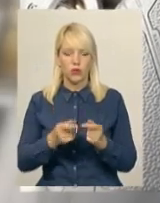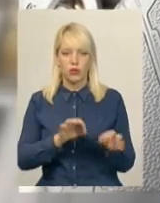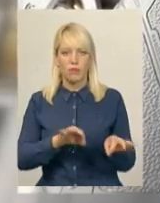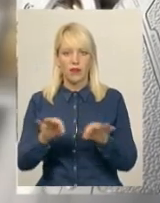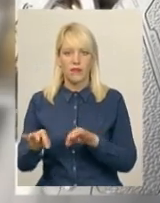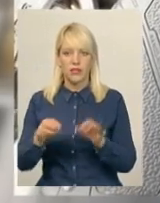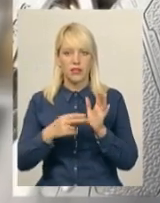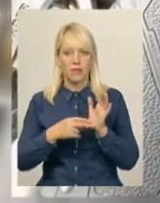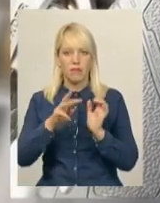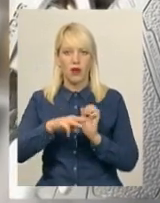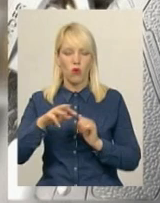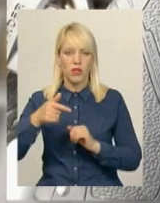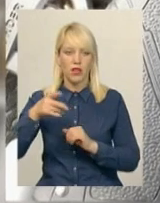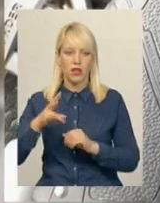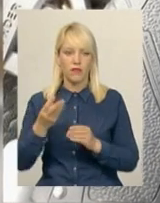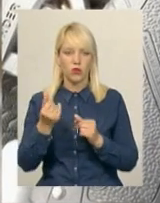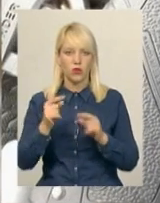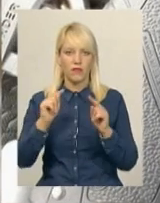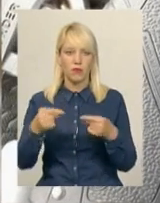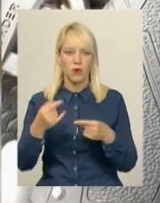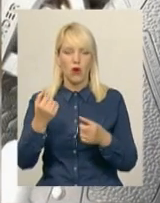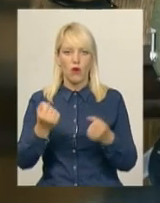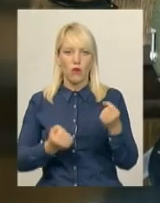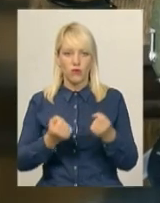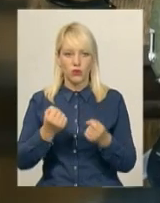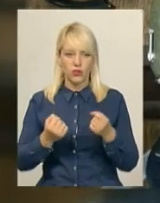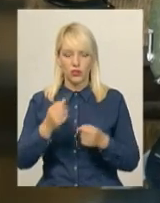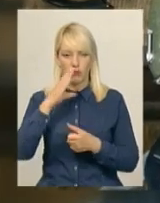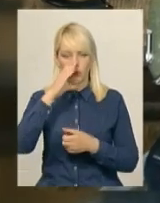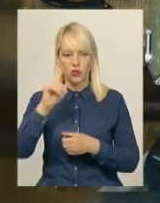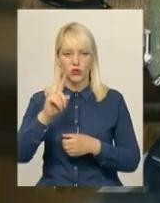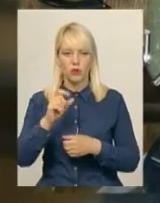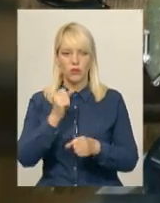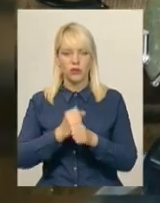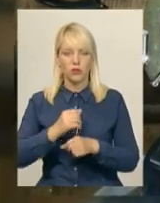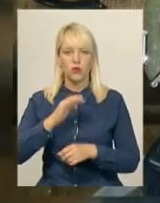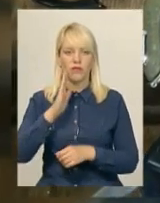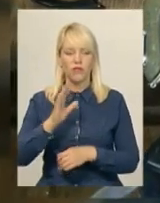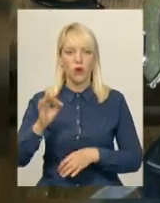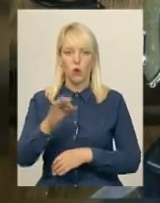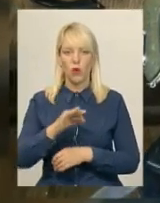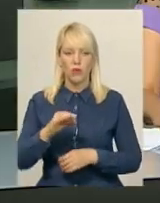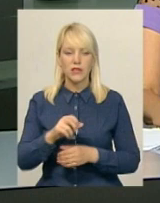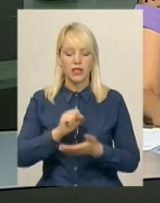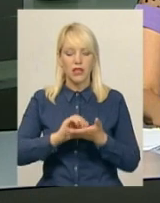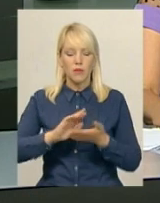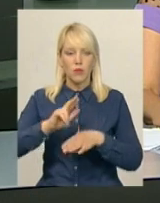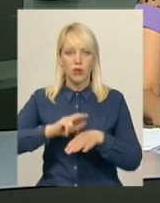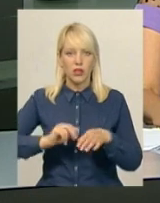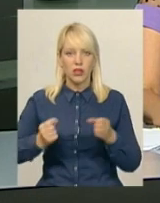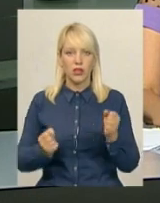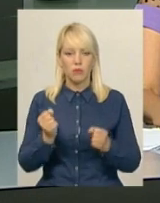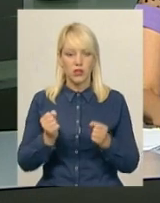гривень. Гроші вони вимагали у водіїв маршрутних автобусів, що працюють в області. За даними поліції, кермувальники, щоразу